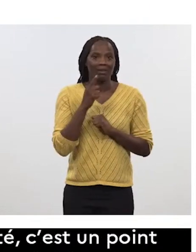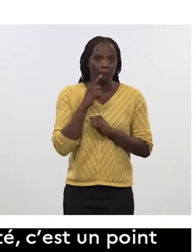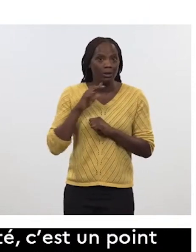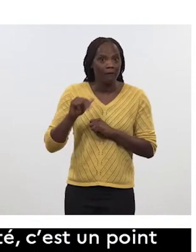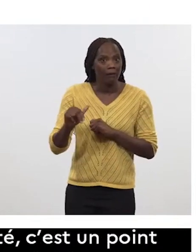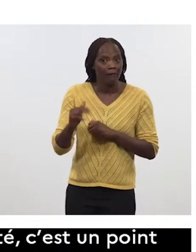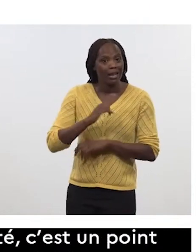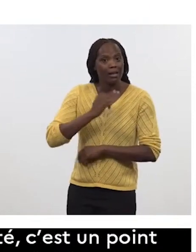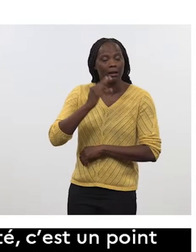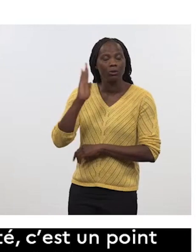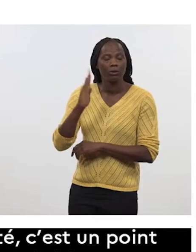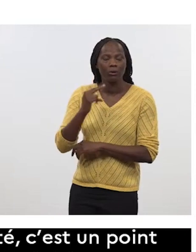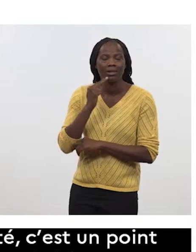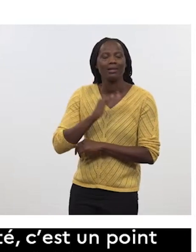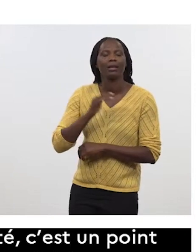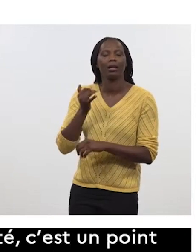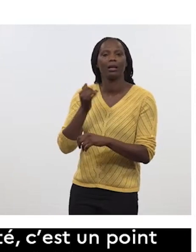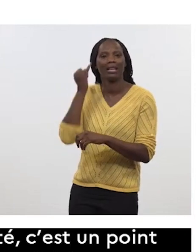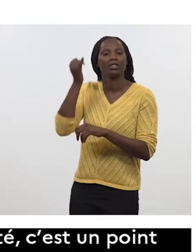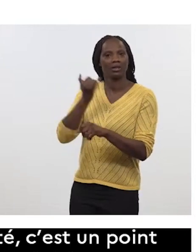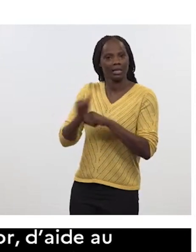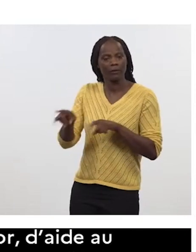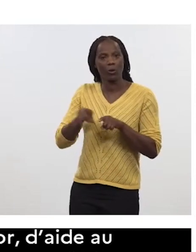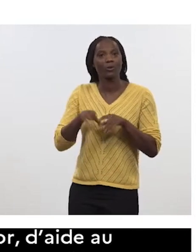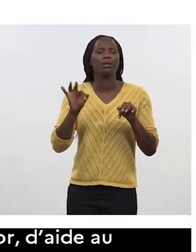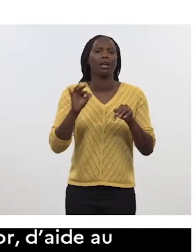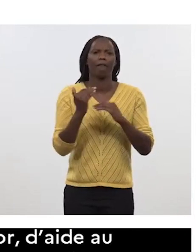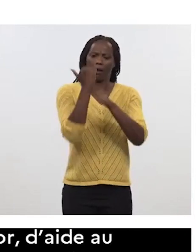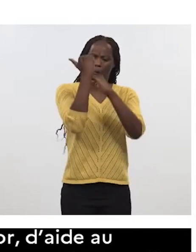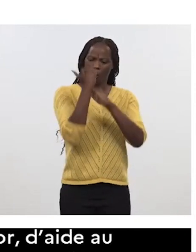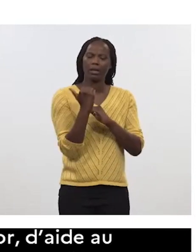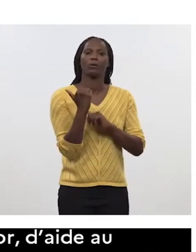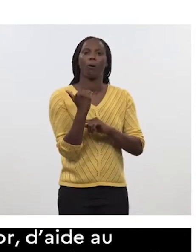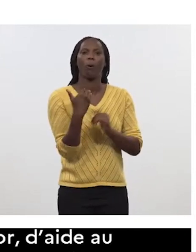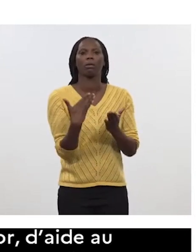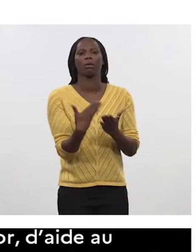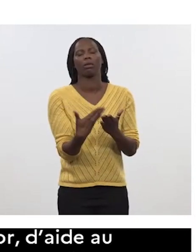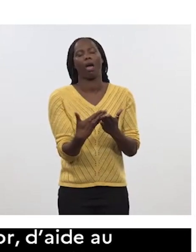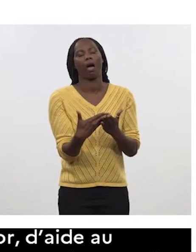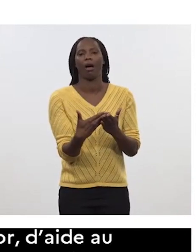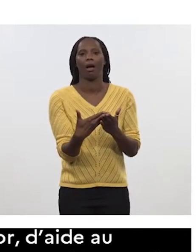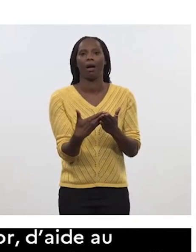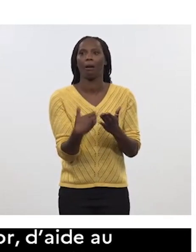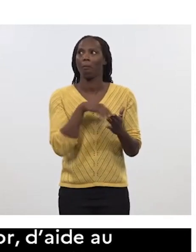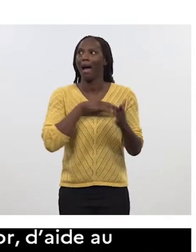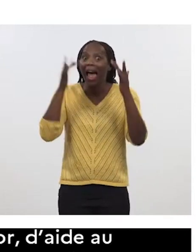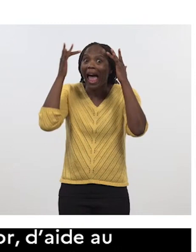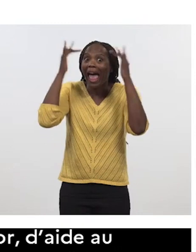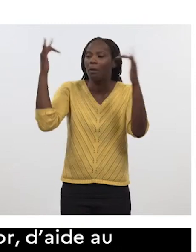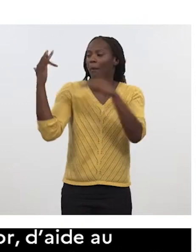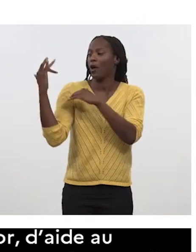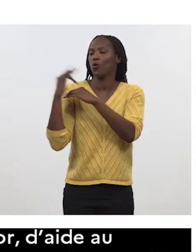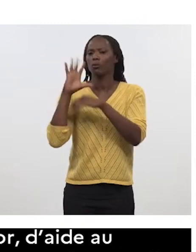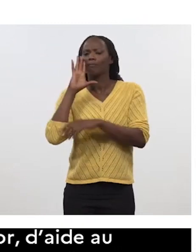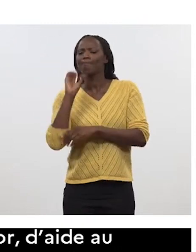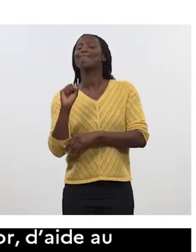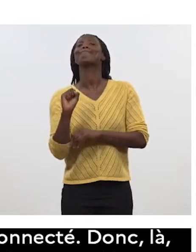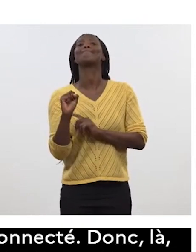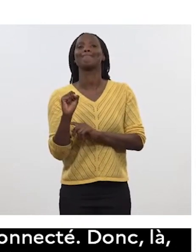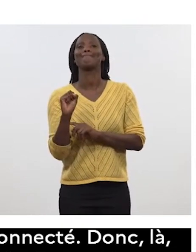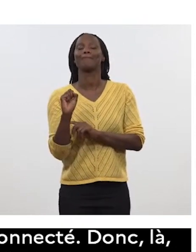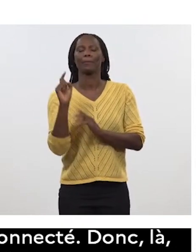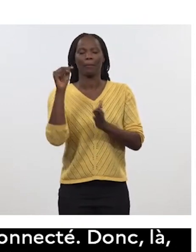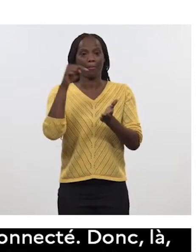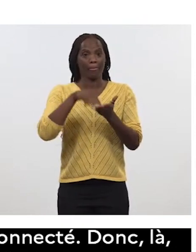Et puis aussi, les protections. Et tout ça, au fond, mais je sais que tu y reviendras, c'est un des grands retours d'expérience de ceux que nous constatons en